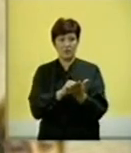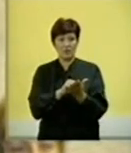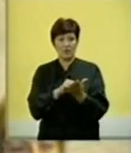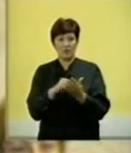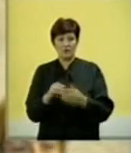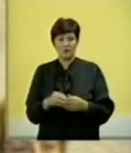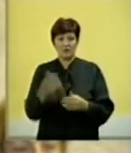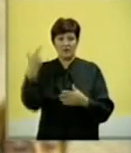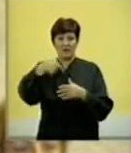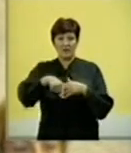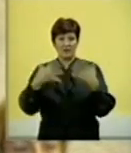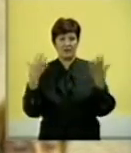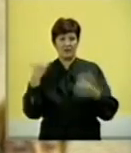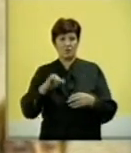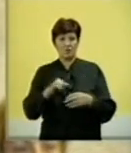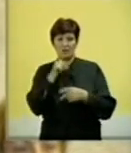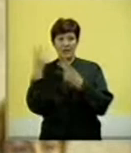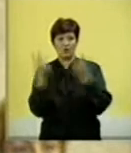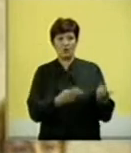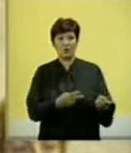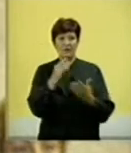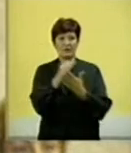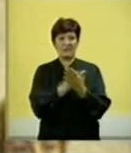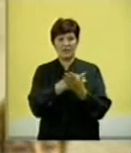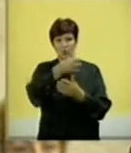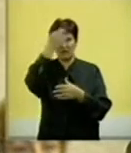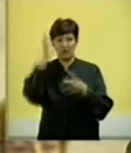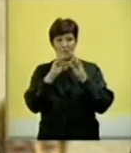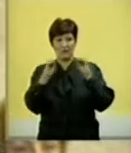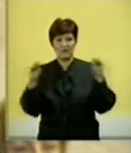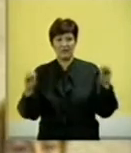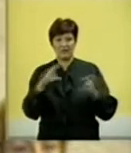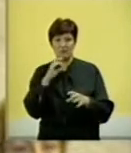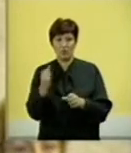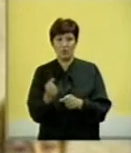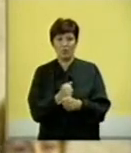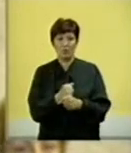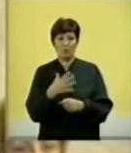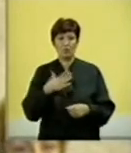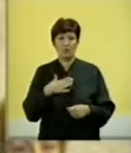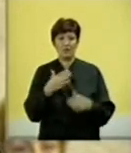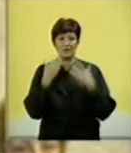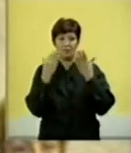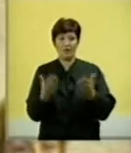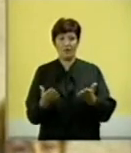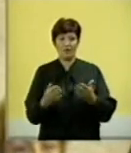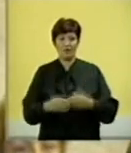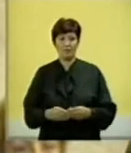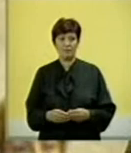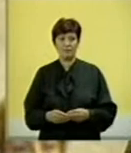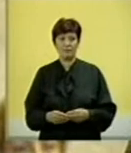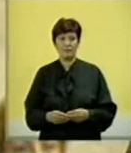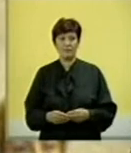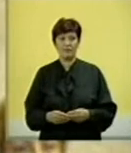2010. godine je donet zakon o nacionalnim savetima i upravo želim da pohvalim upravo